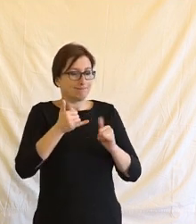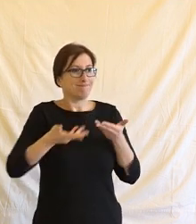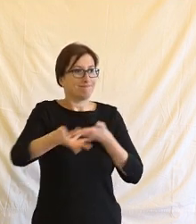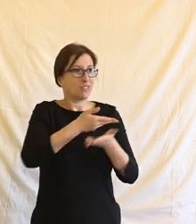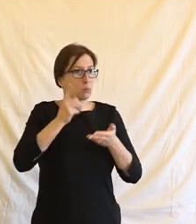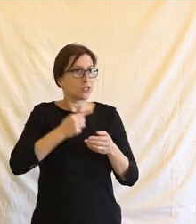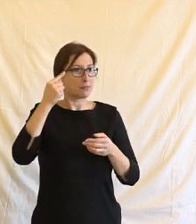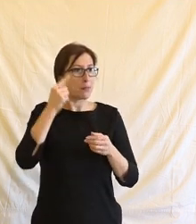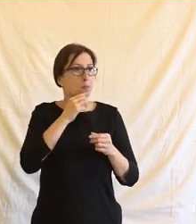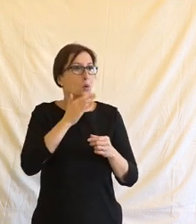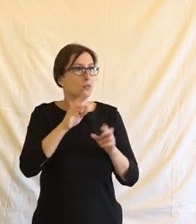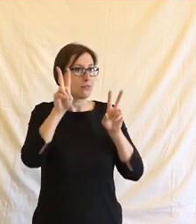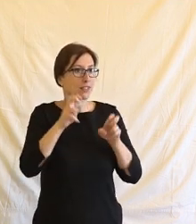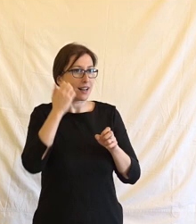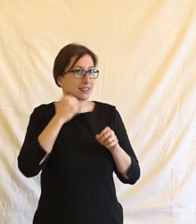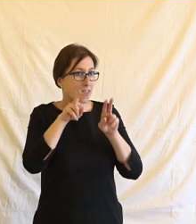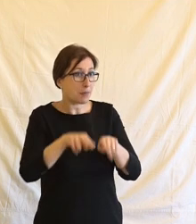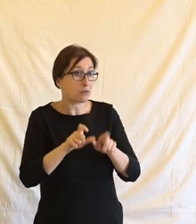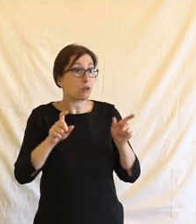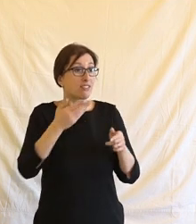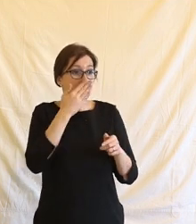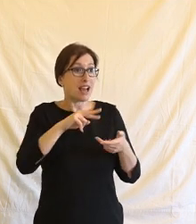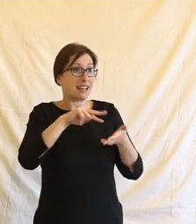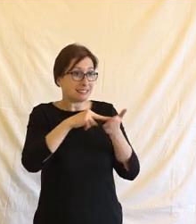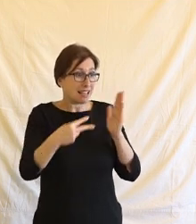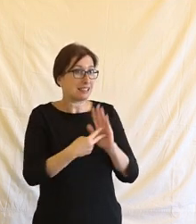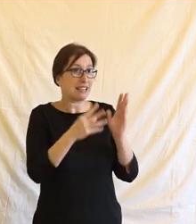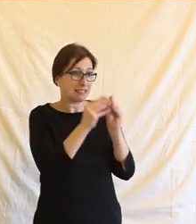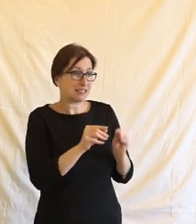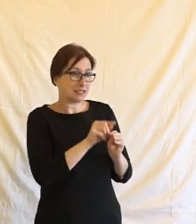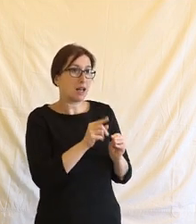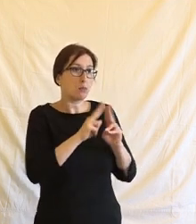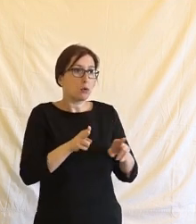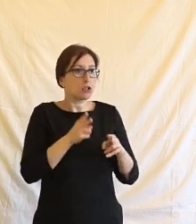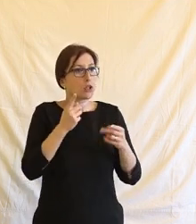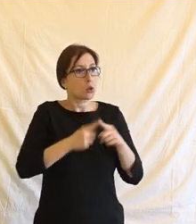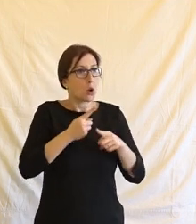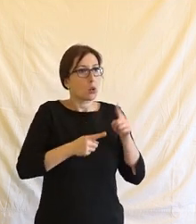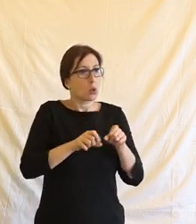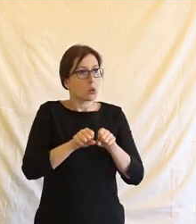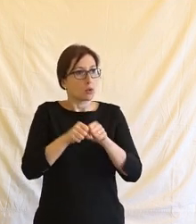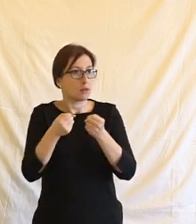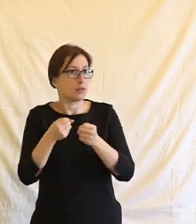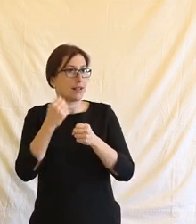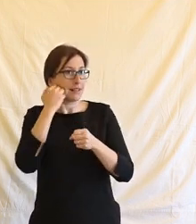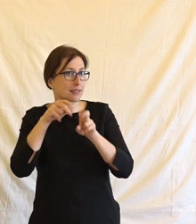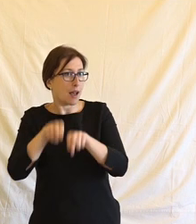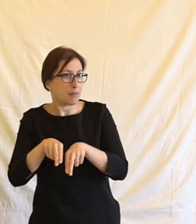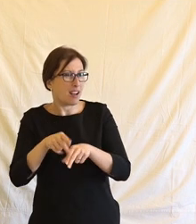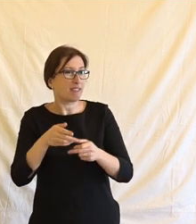připouštíme, že technologie mohou systémově narážet na lidská práva, tak je určitým